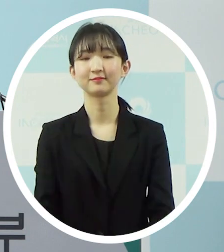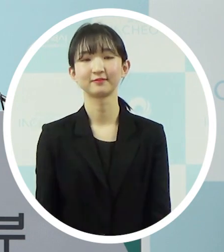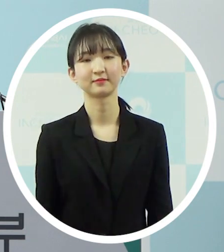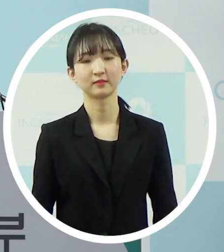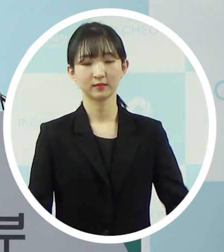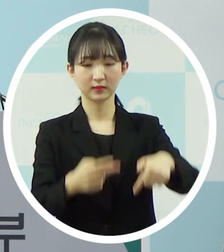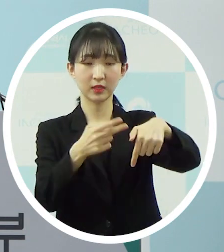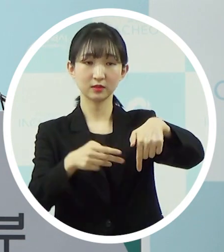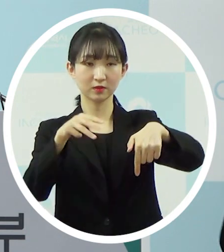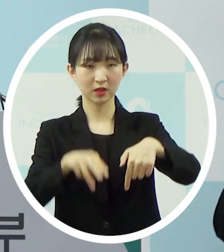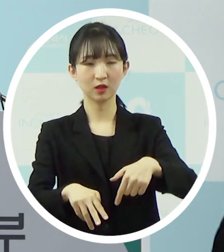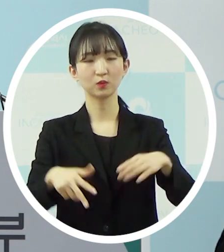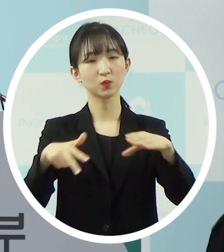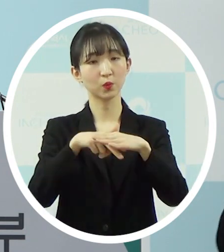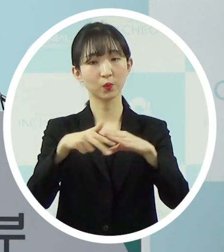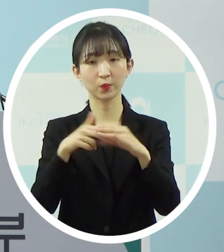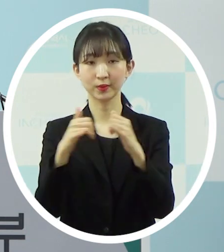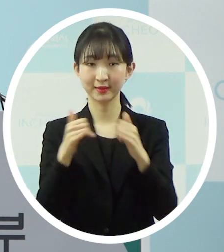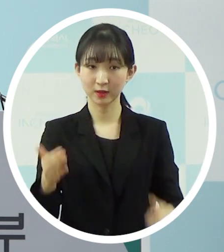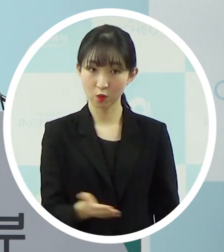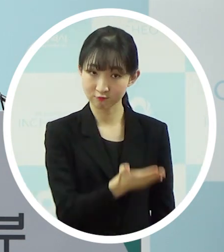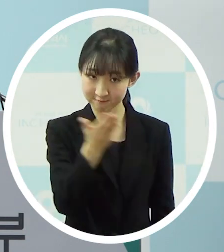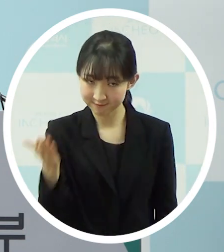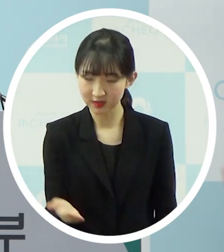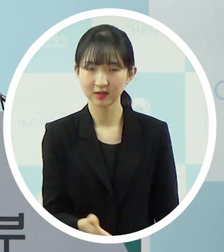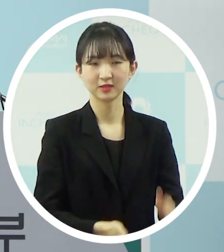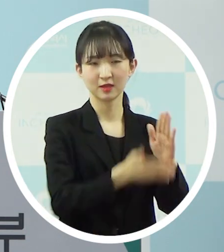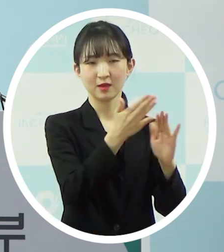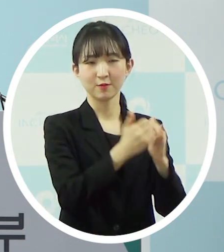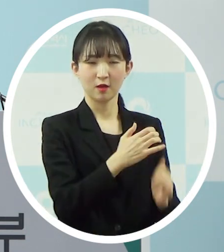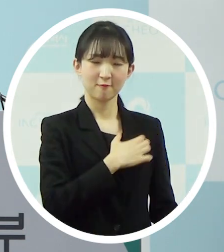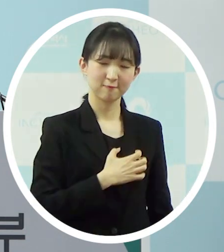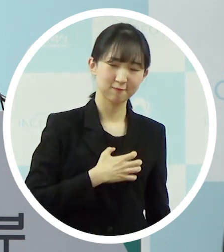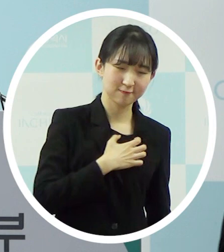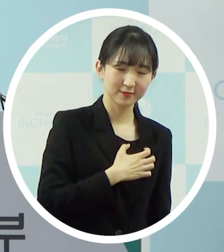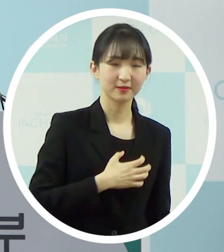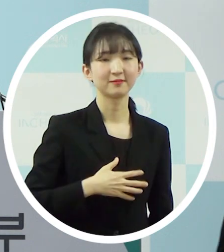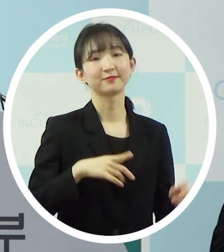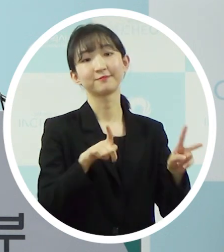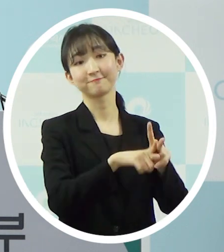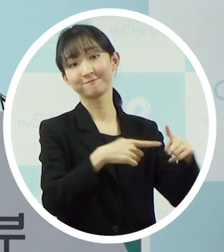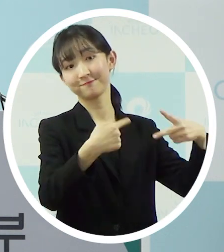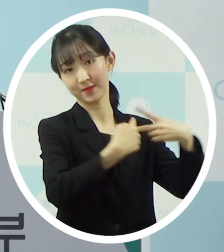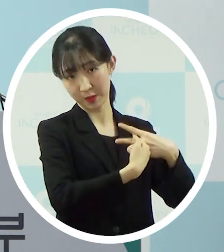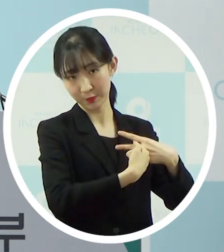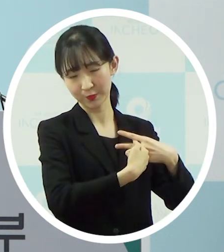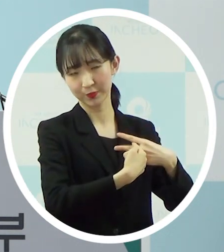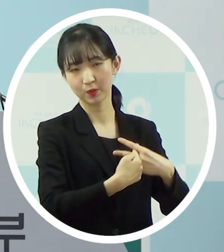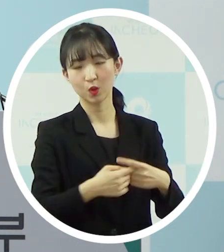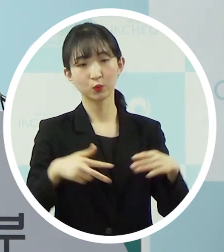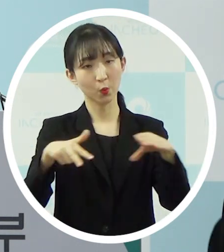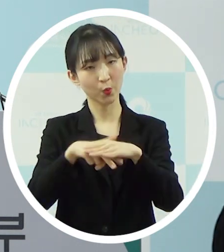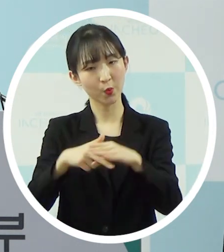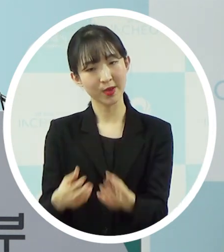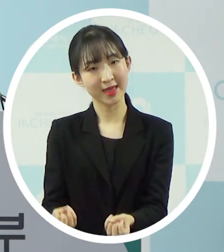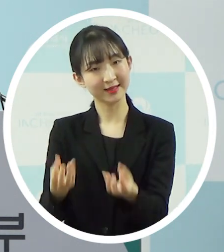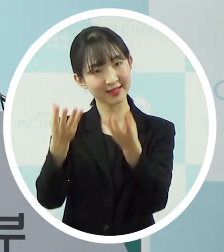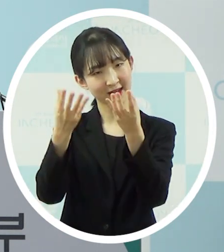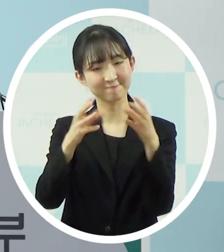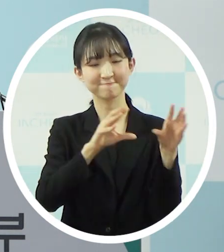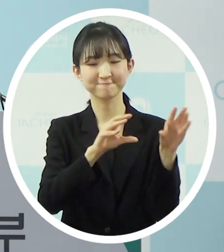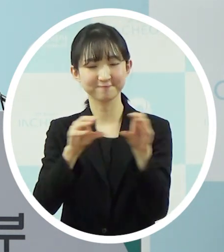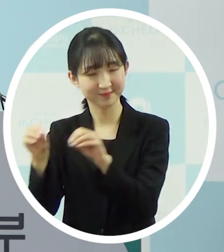우리 인천의 종교인들께서 우리 시민들의 염려와 어려움을 헤아리셔서 종교행사 자제에 앞장서